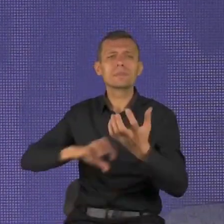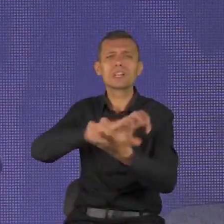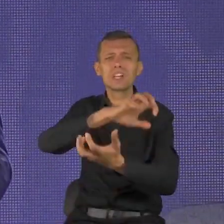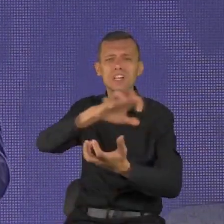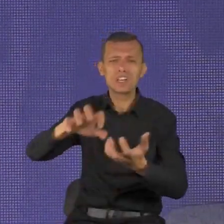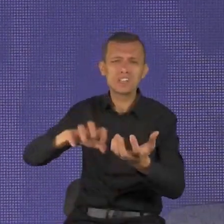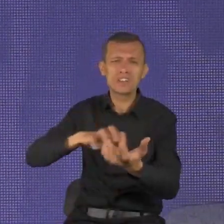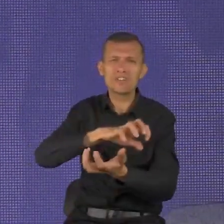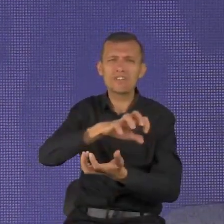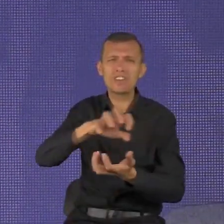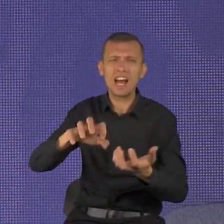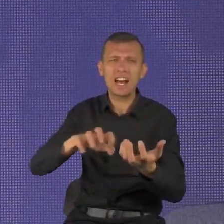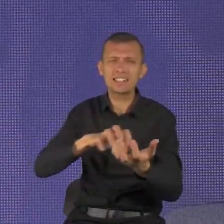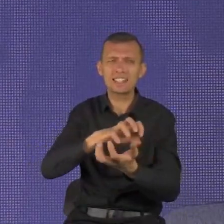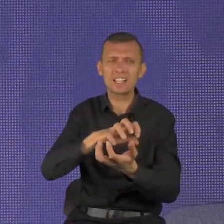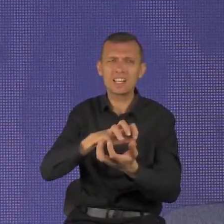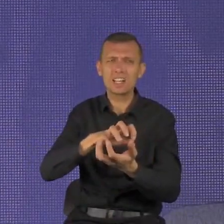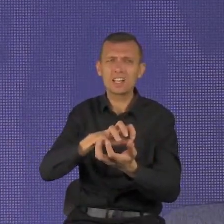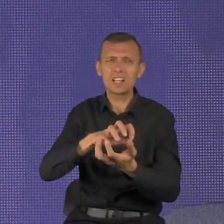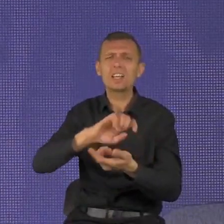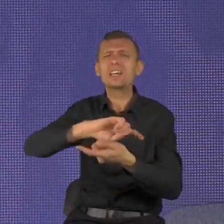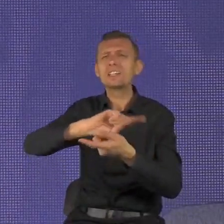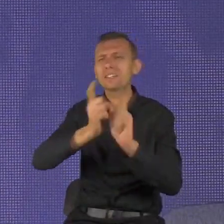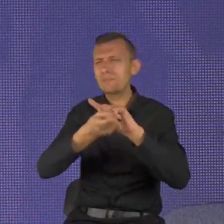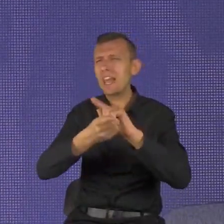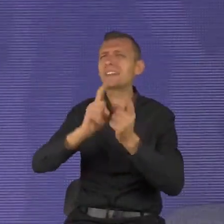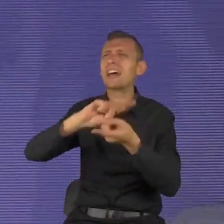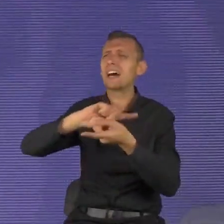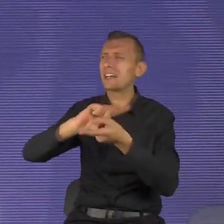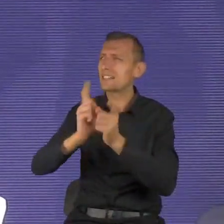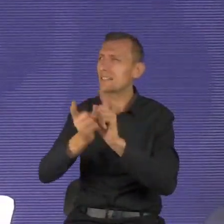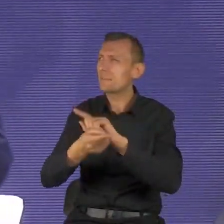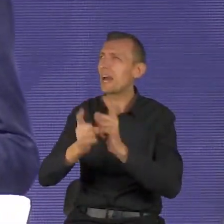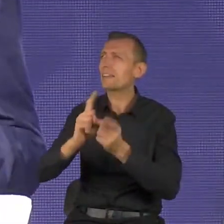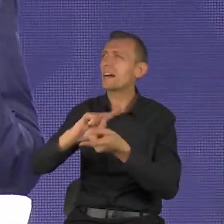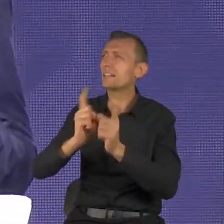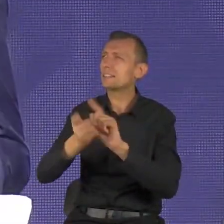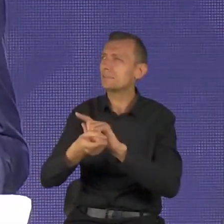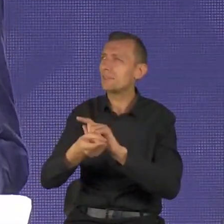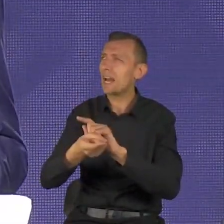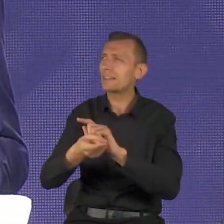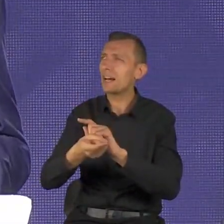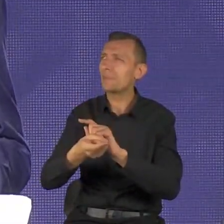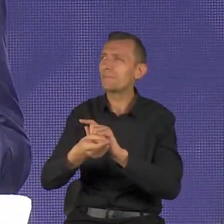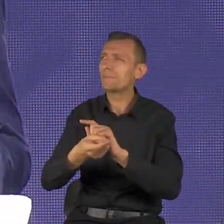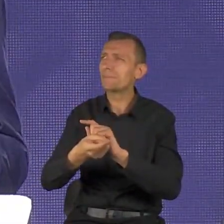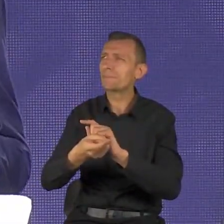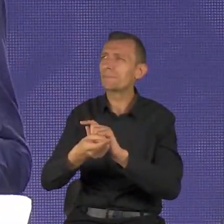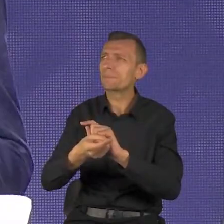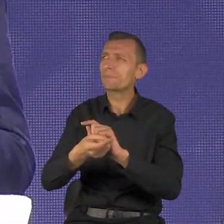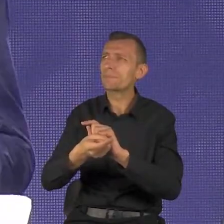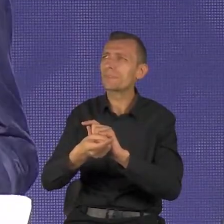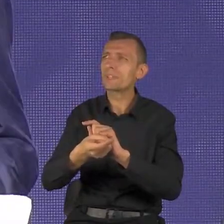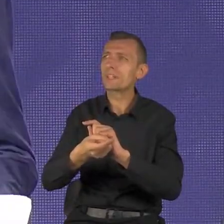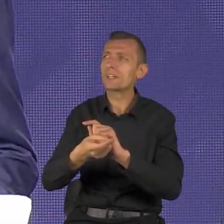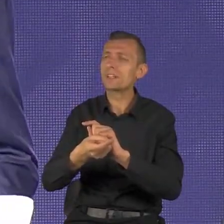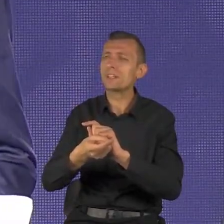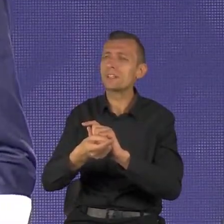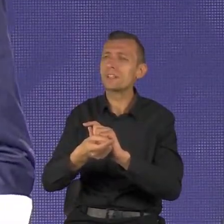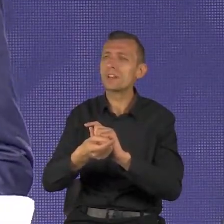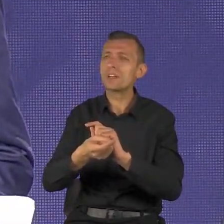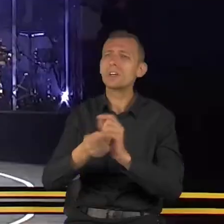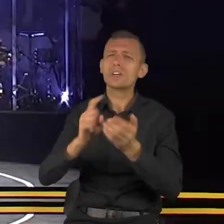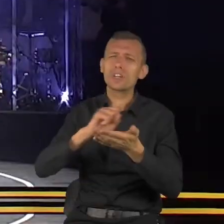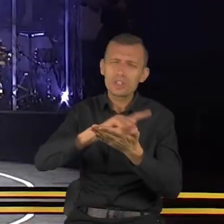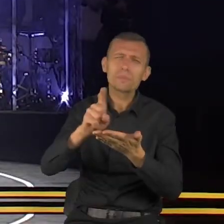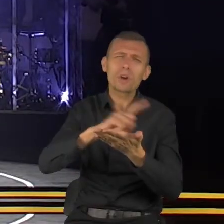coraz bardziej złożonym. I chyba zgodzicie się ze mną wszyscy, że ten świat nabrał bardzo szybkiego